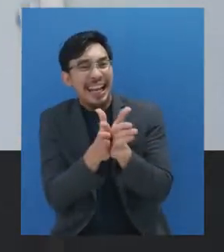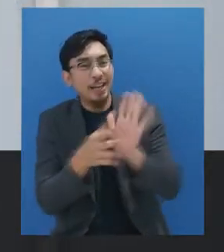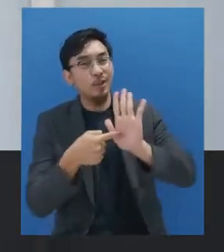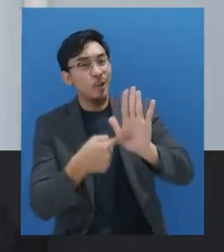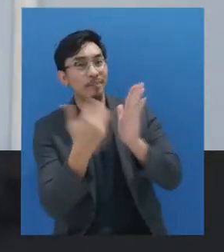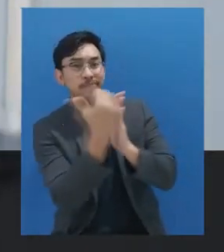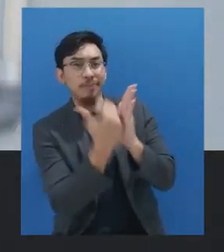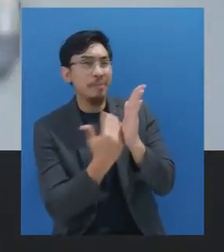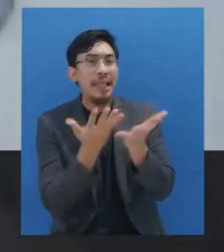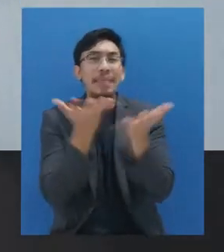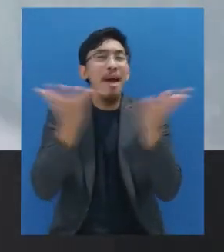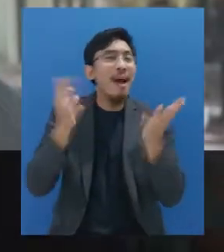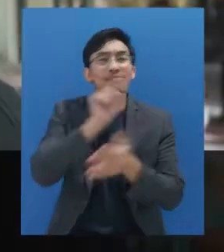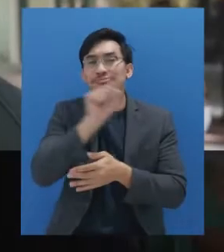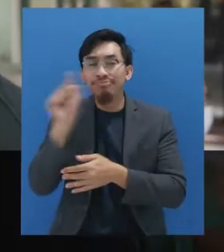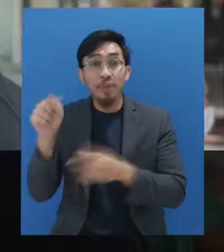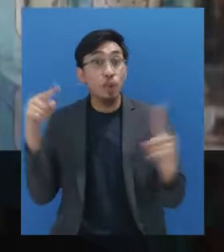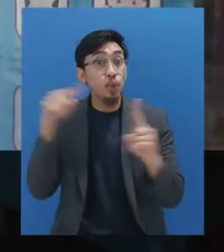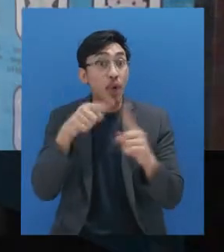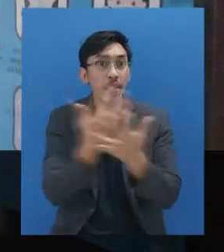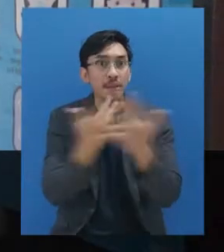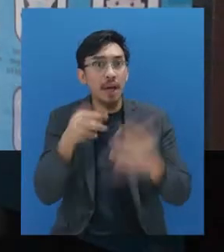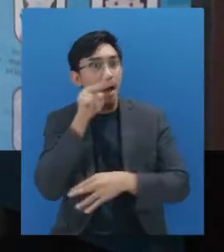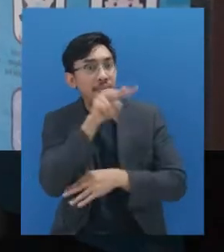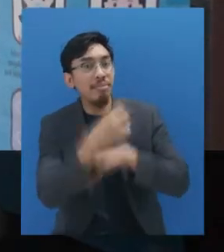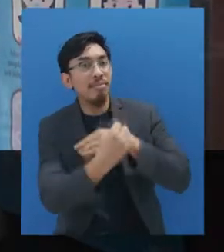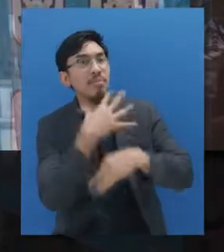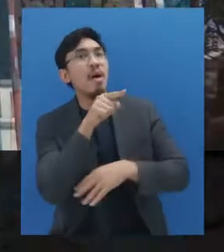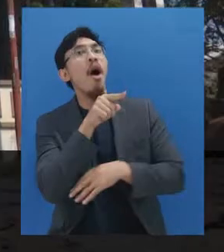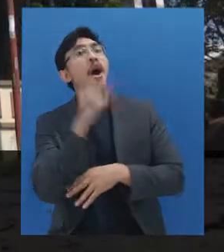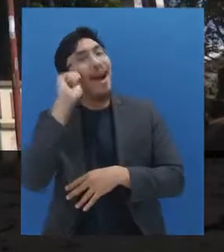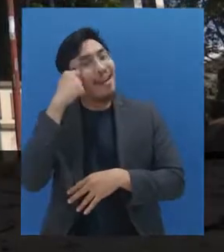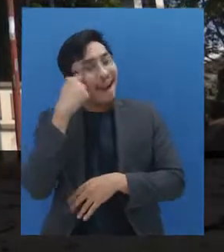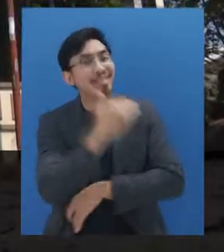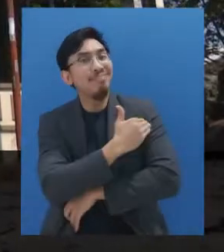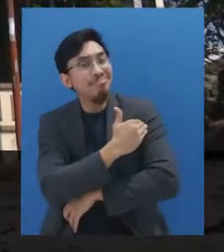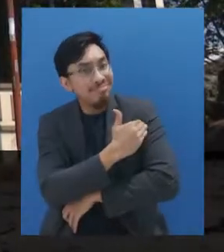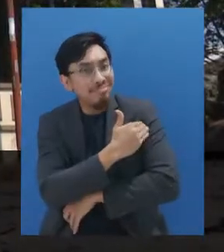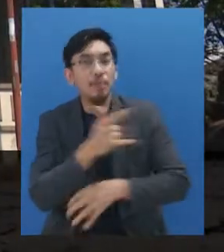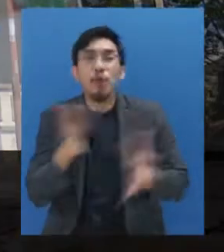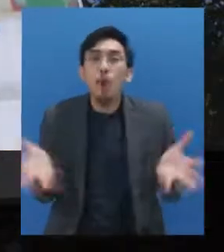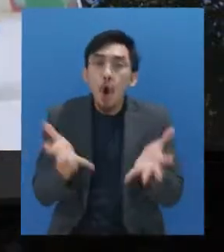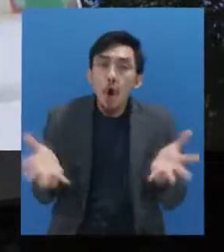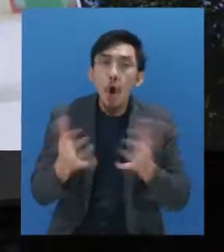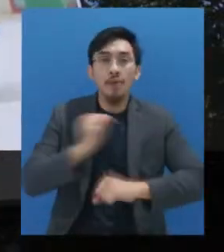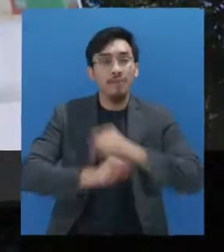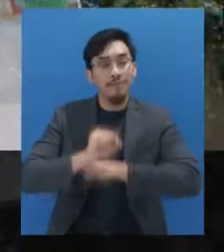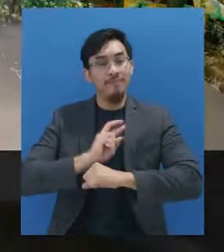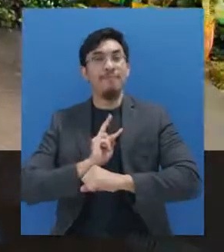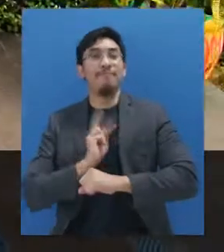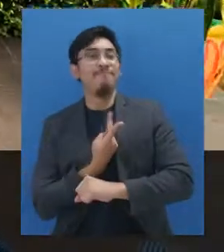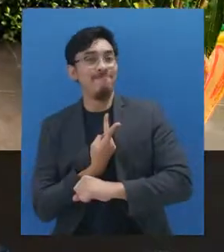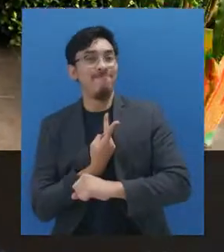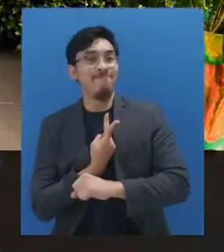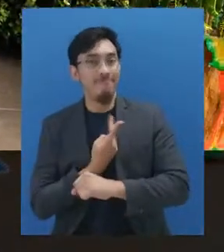penunjuk di tempat-tempat strategis dengan tujuan agar masyarakat selalu terpapar, ingat, dan terdorong untuk mengubah perilakunya,